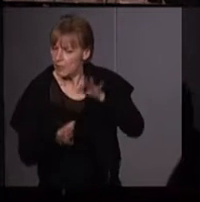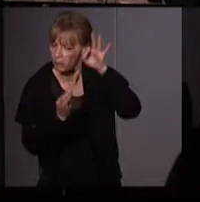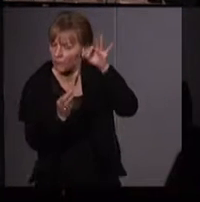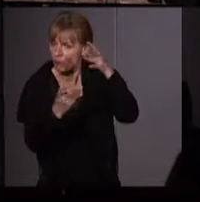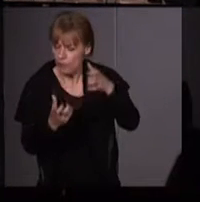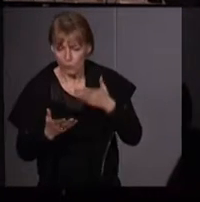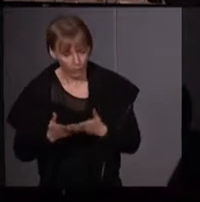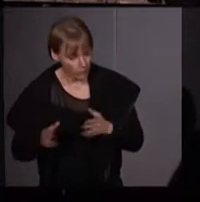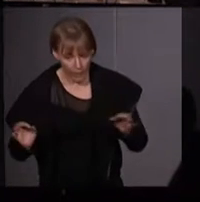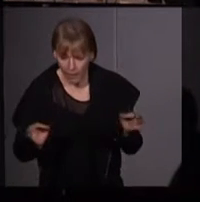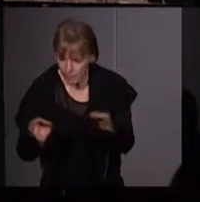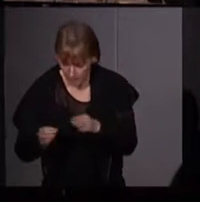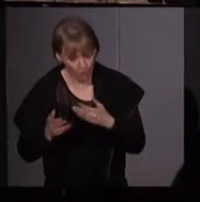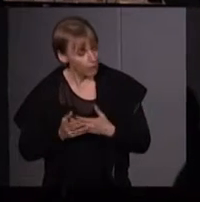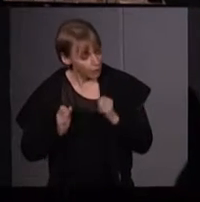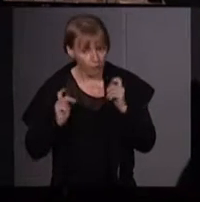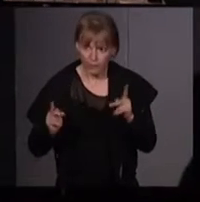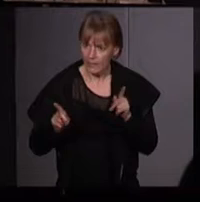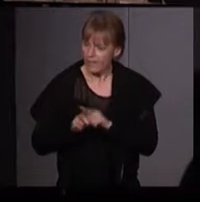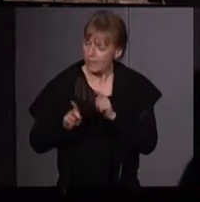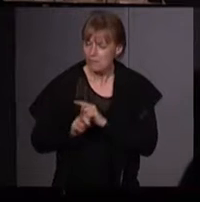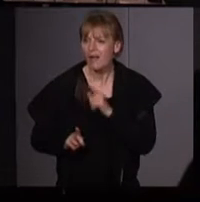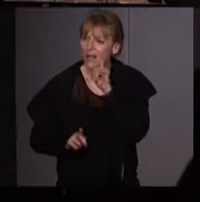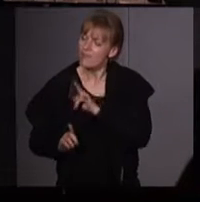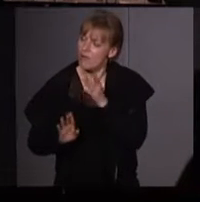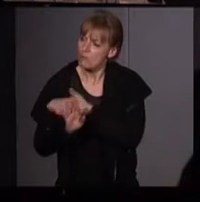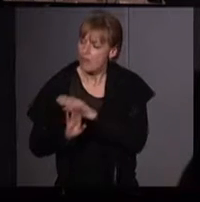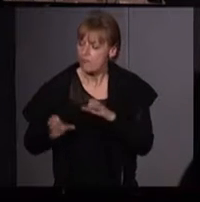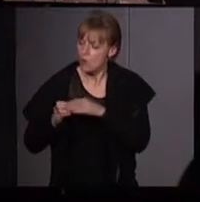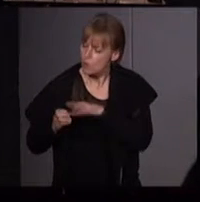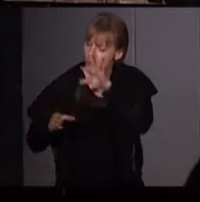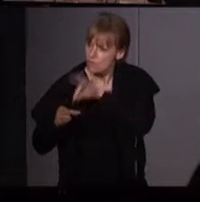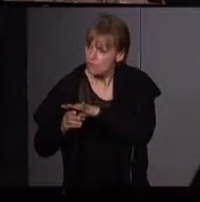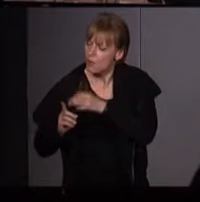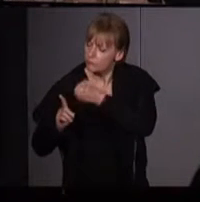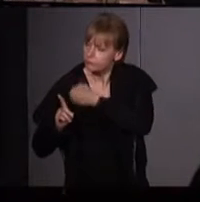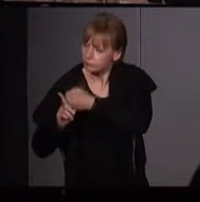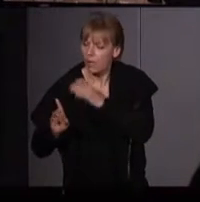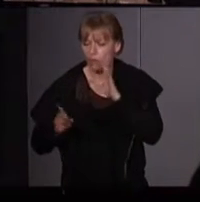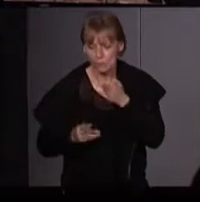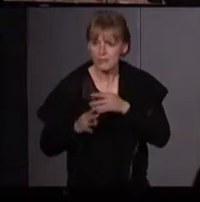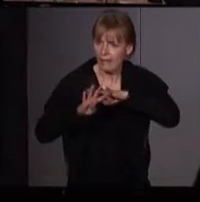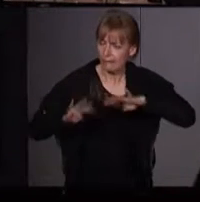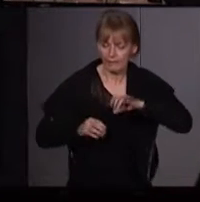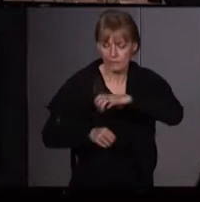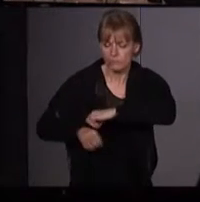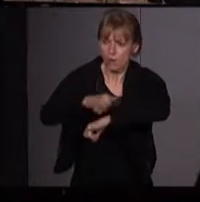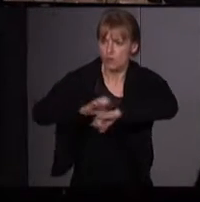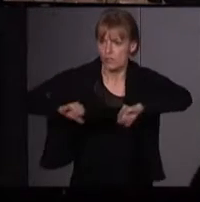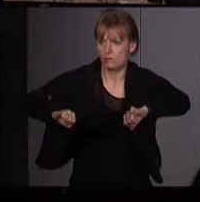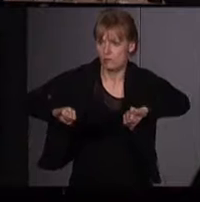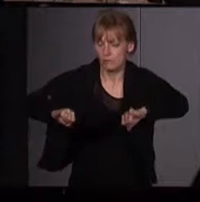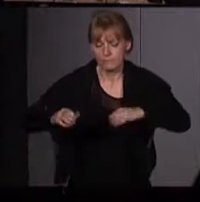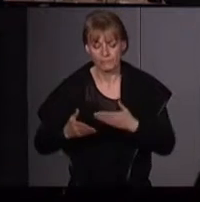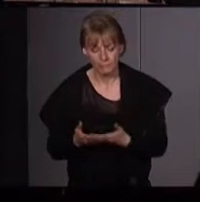sont énervées. Elles disent, on va faire comme les suffragettes et on va s'enchaîner au gris. Donc, elles s'enchaînent et les